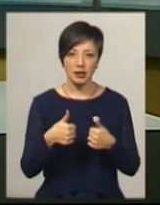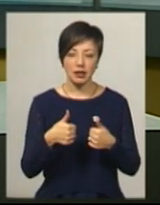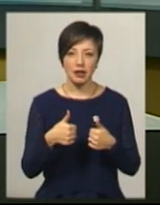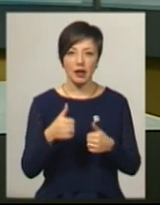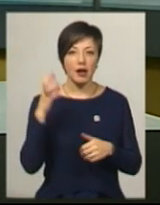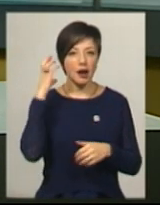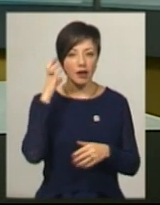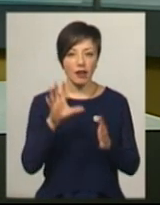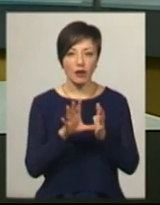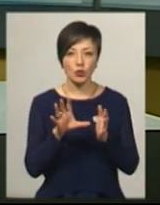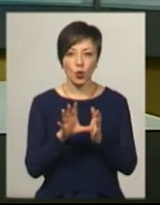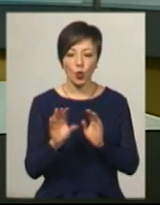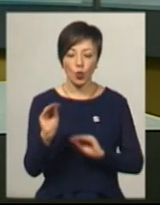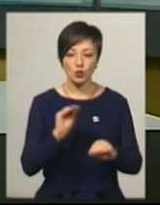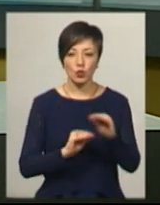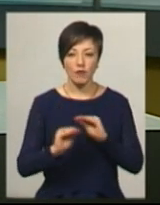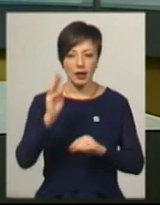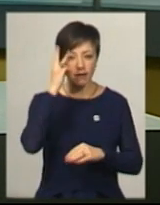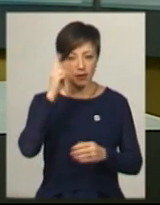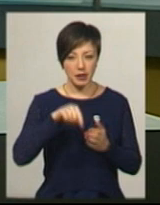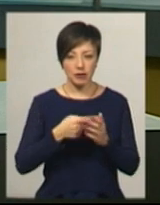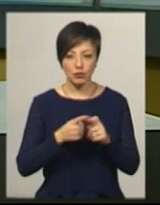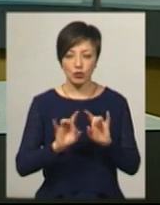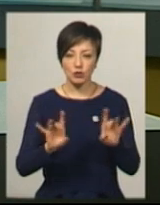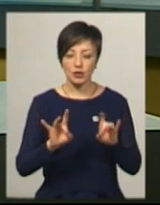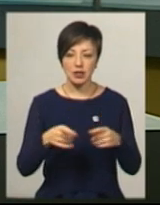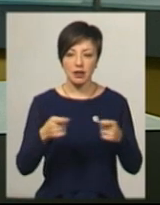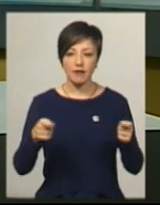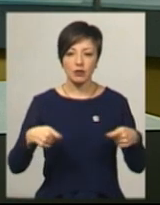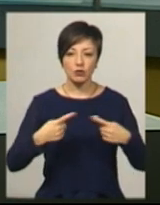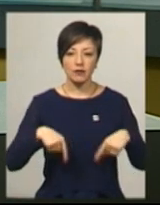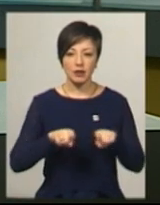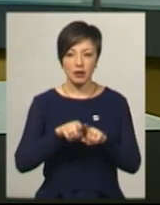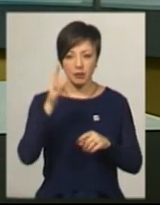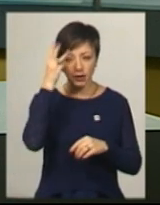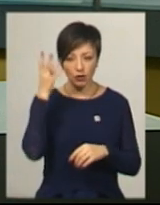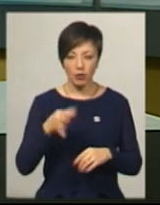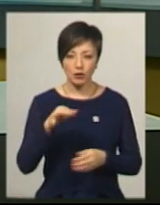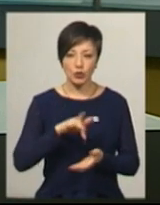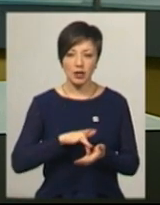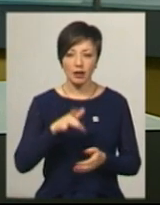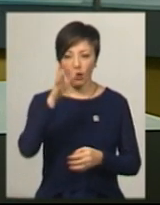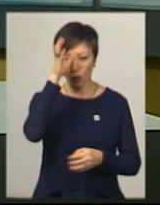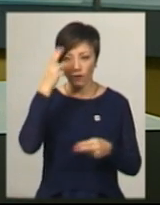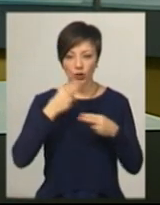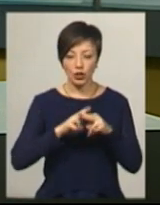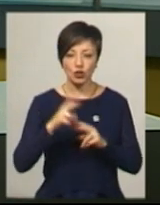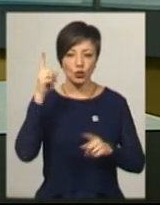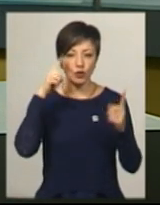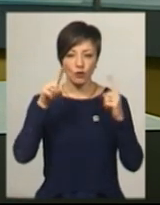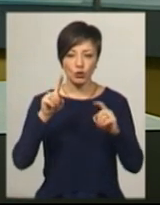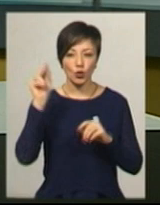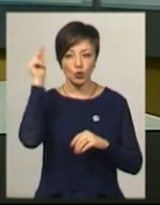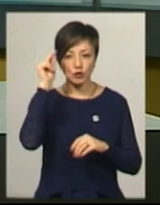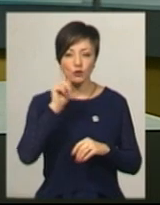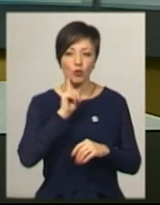радіоелектронного конструювання у Хмельницькому. Про це розповіла завідувачка відділу Хмельницького обласного центру науково-технічної творчості